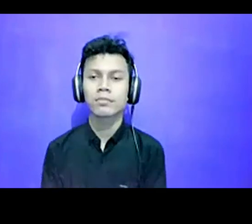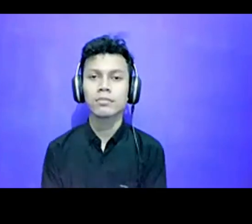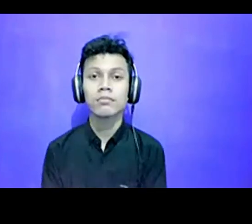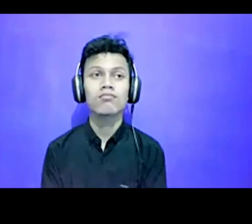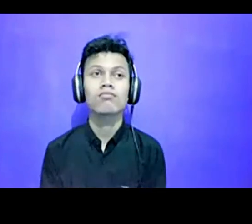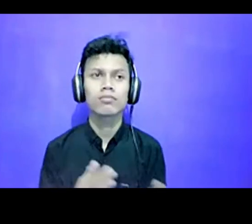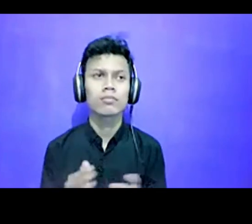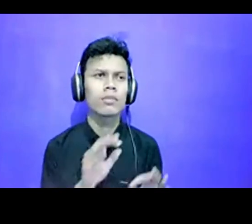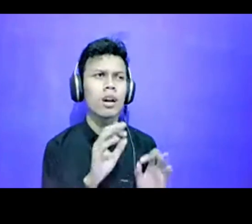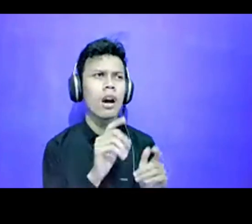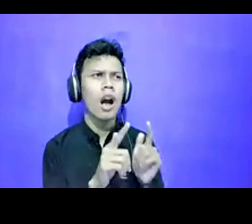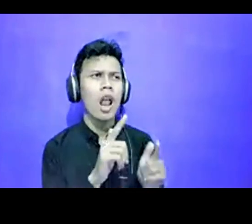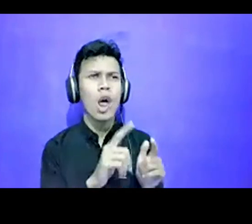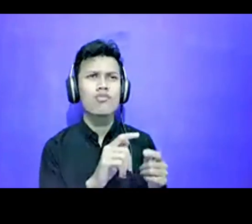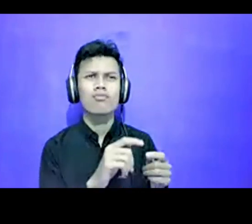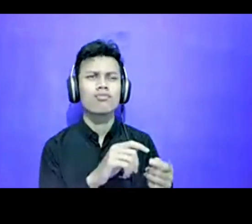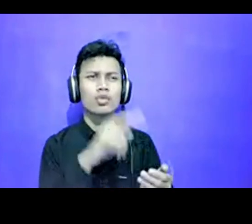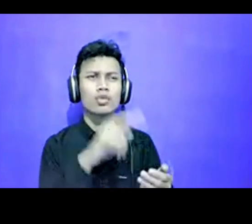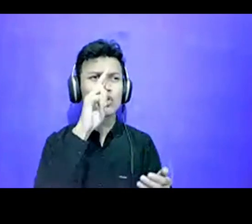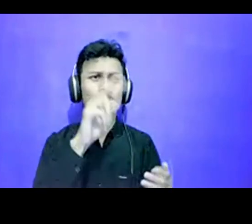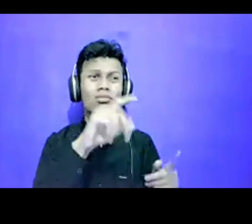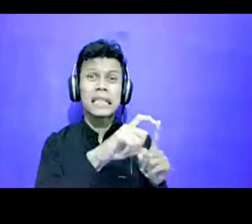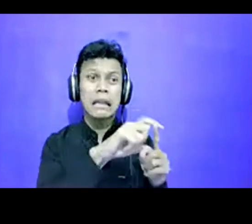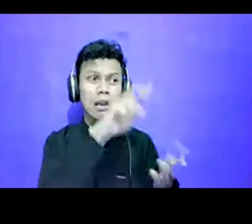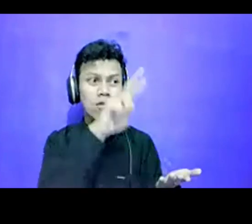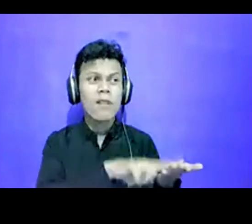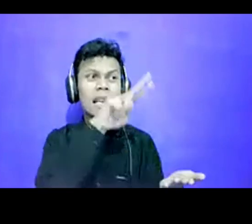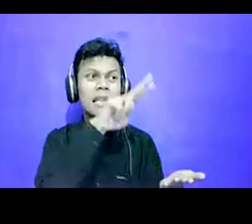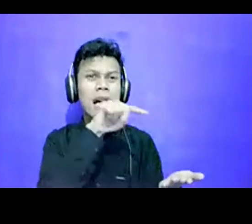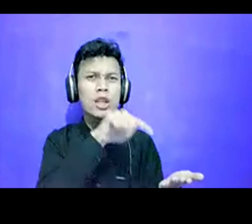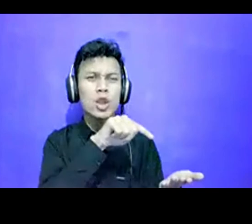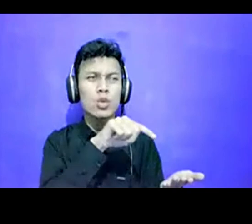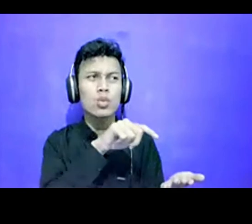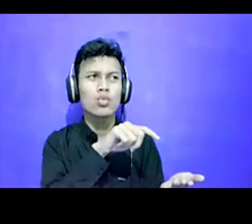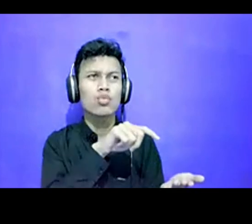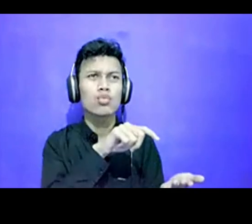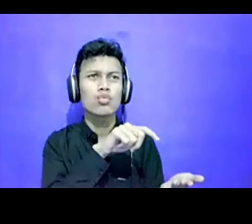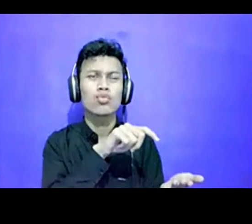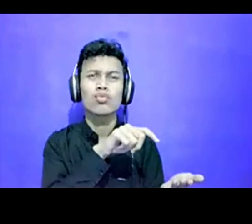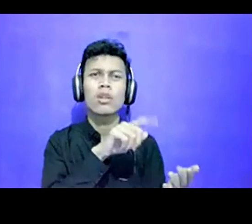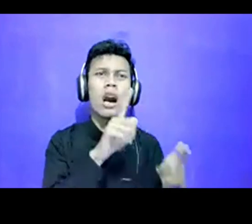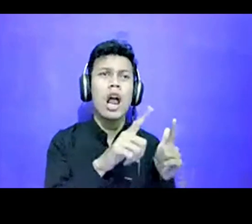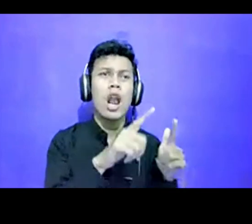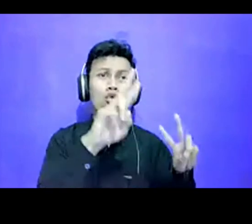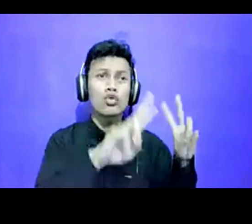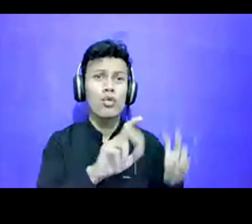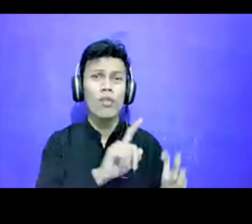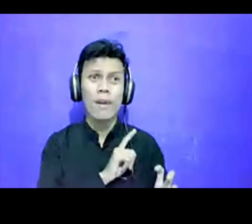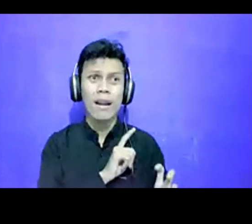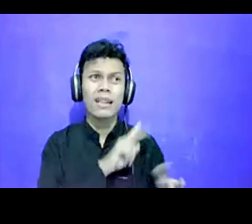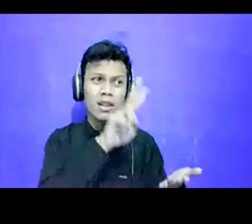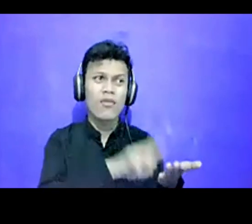uji validasnya itu, metodenya kalau, kalau survei mandiri itu, seperti apa mas,